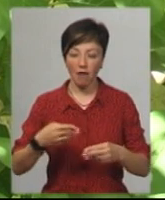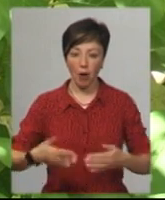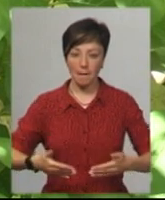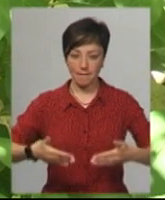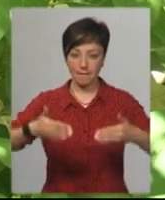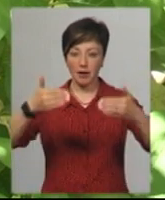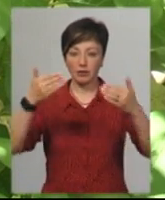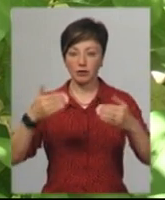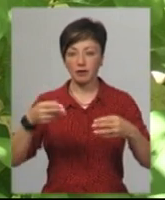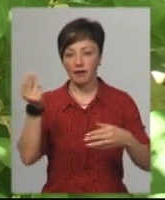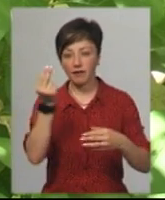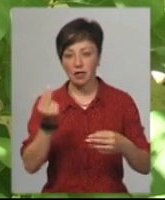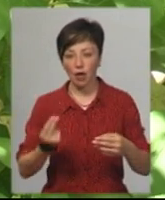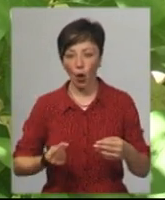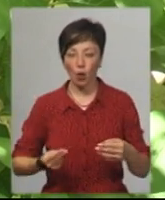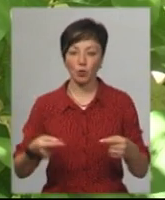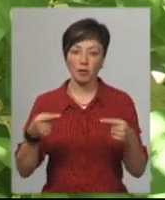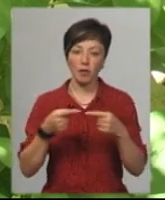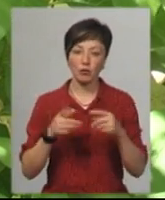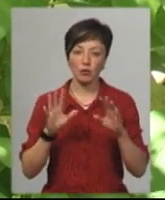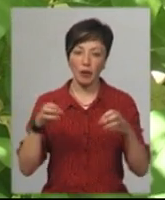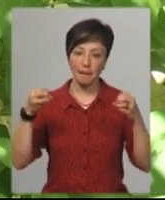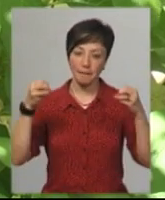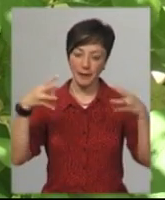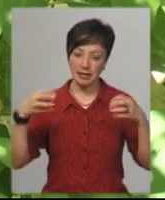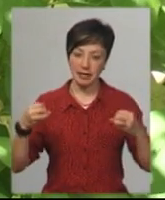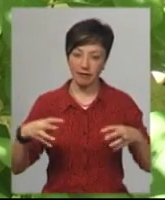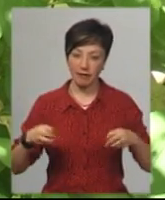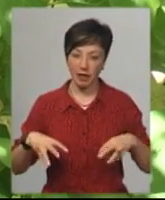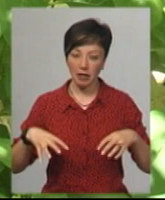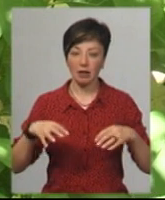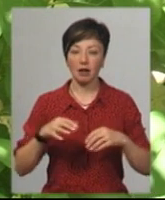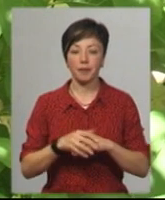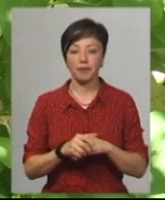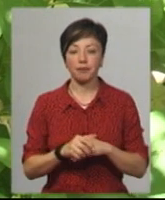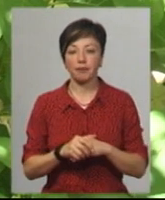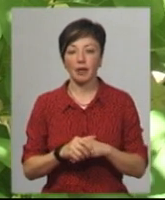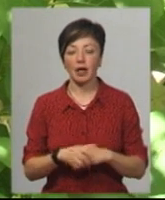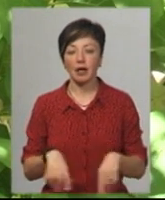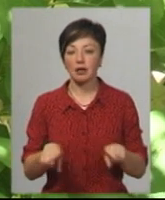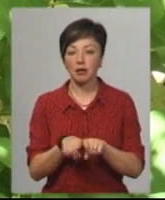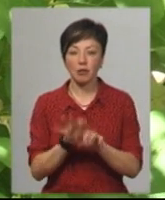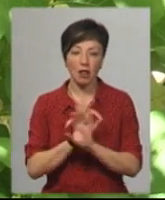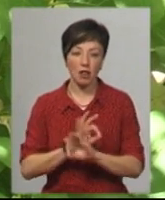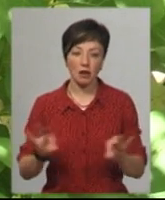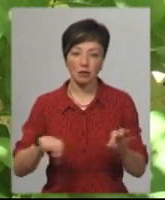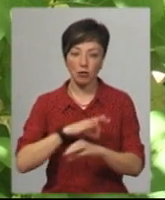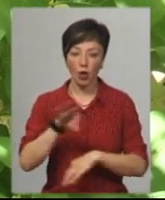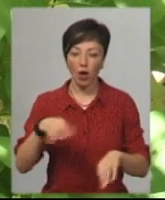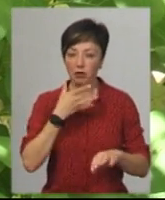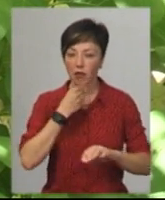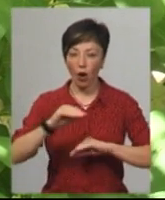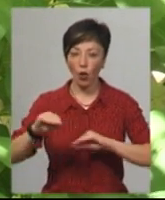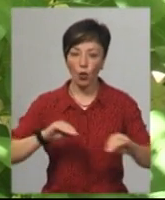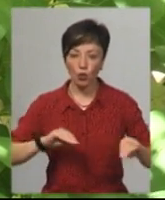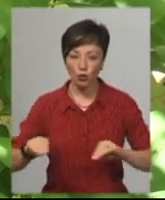з певним візерунком, там і буде ще підсвітка, так само і класний проєкт, розроблений благоустрою.